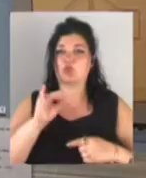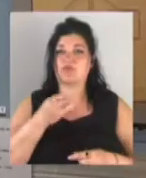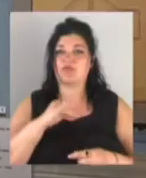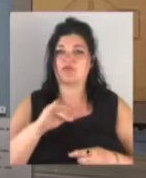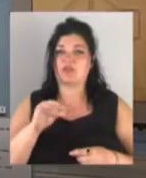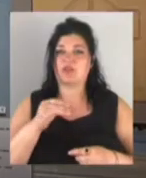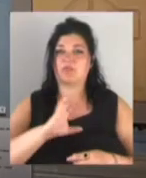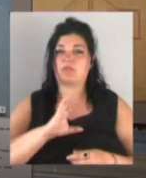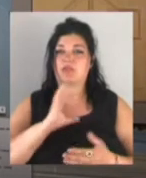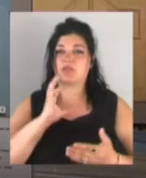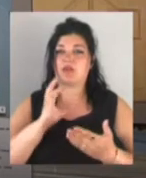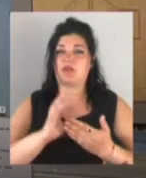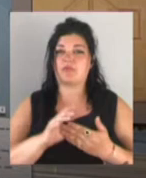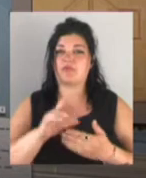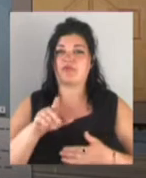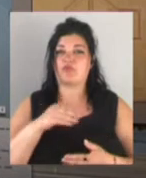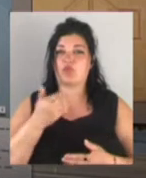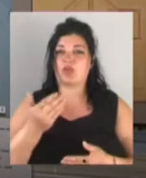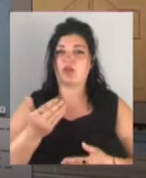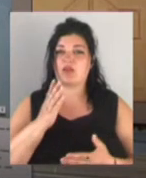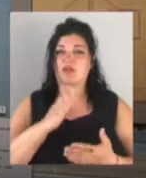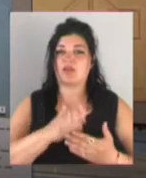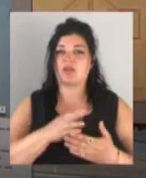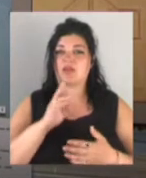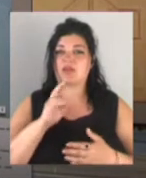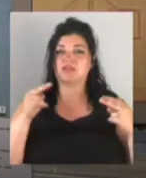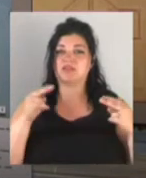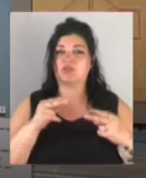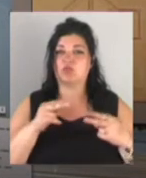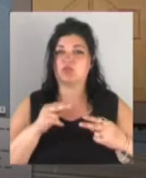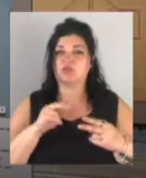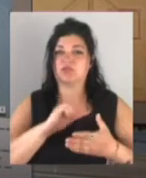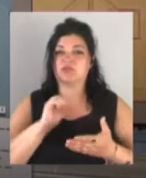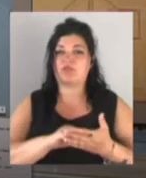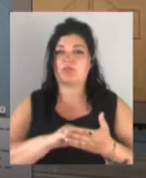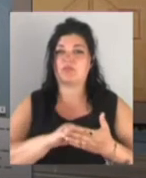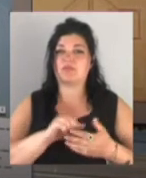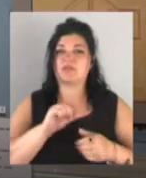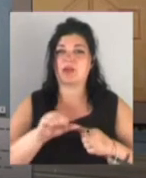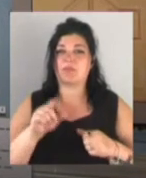медаль. Вона є як свідоцтвом саме тих подій